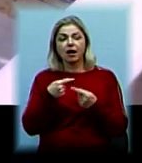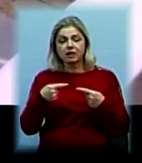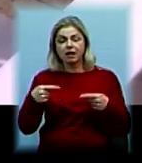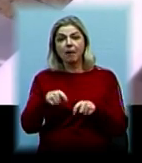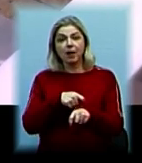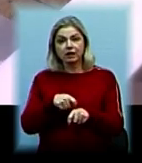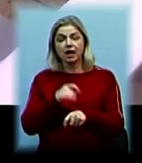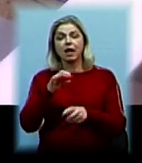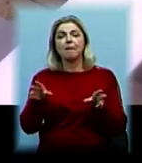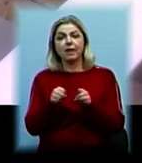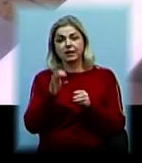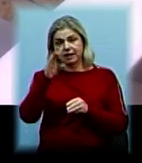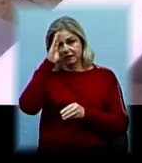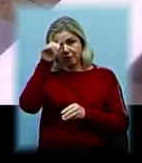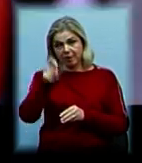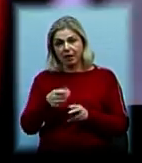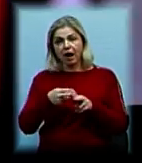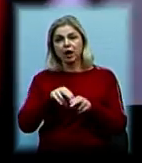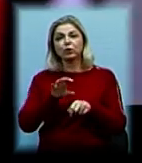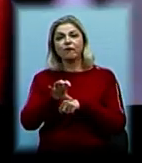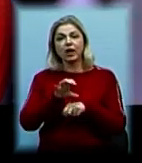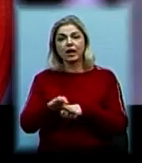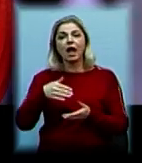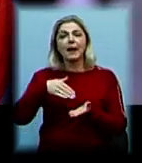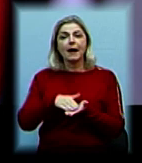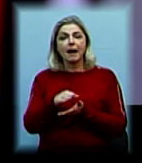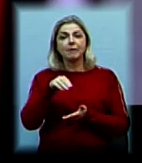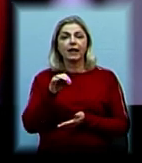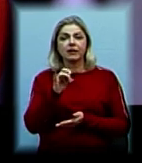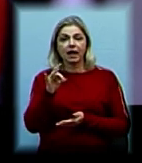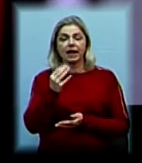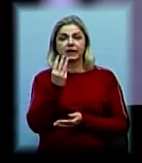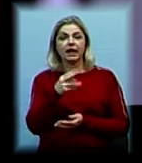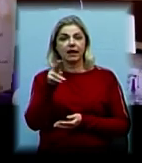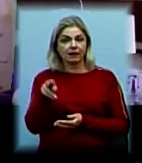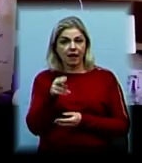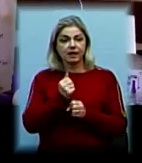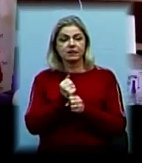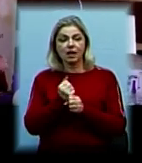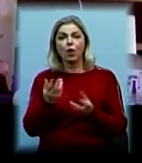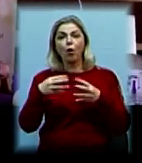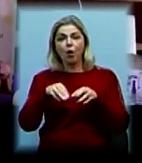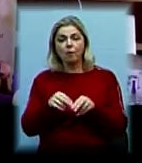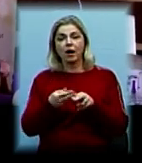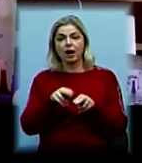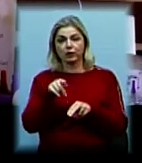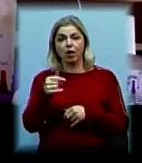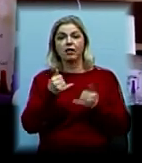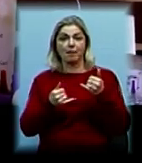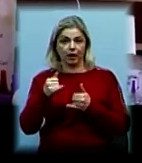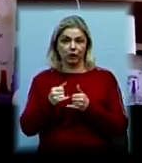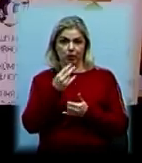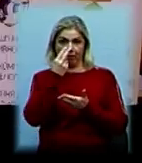спільно з хлопцями, які виробляють принтери українського виробництва 3D, створили комплекс, в якому власне цю лабораторію і